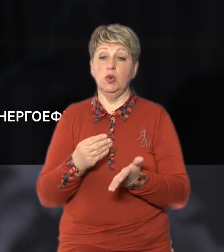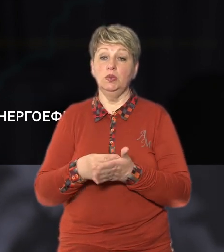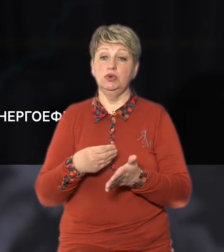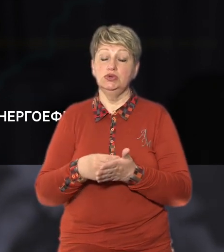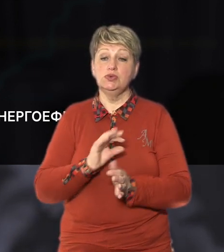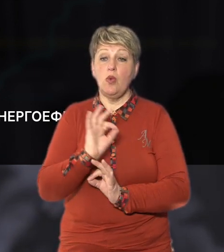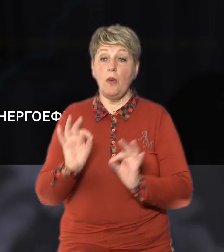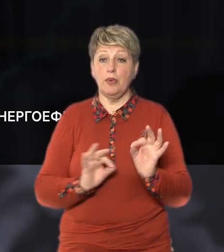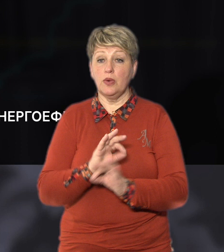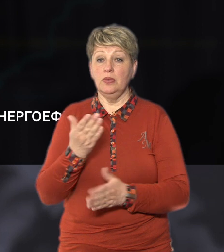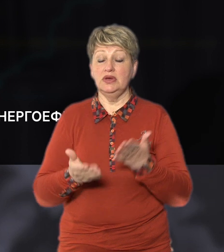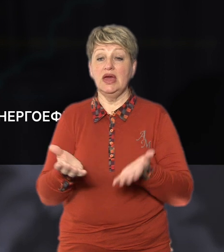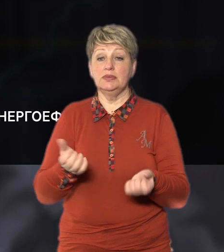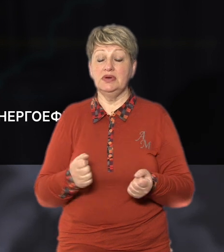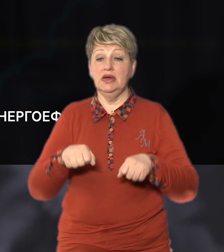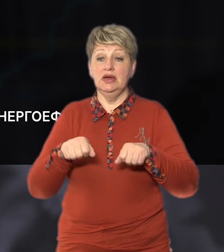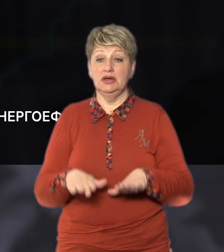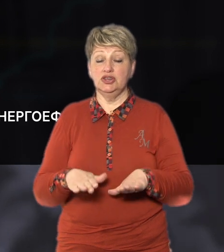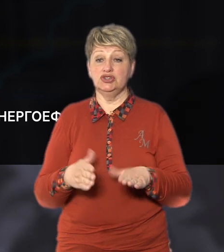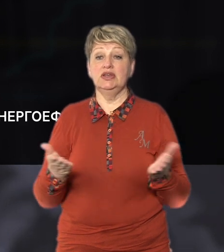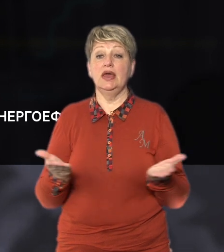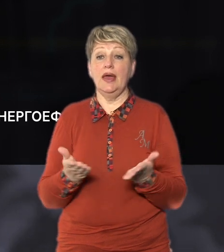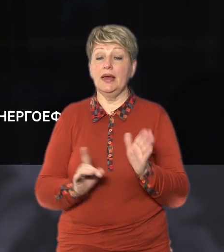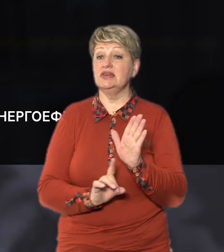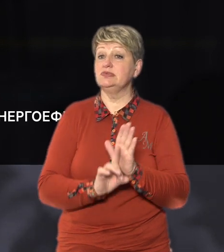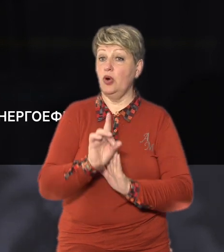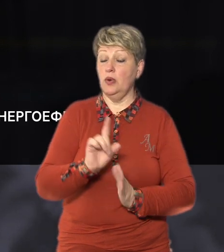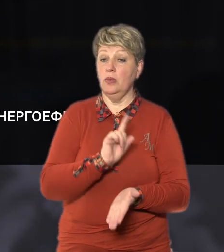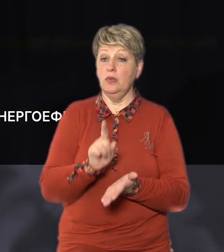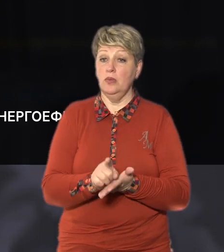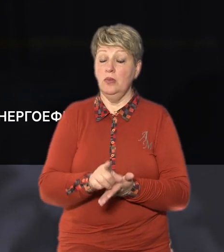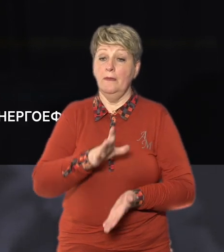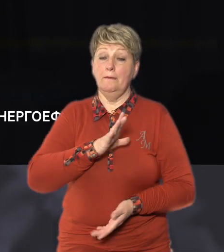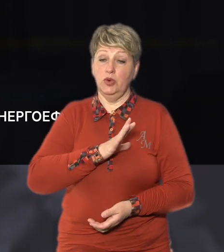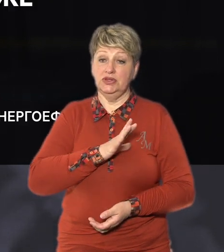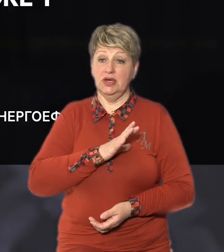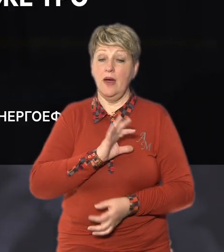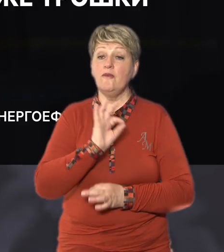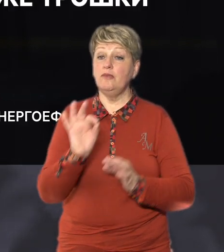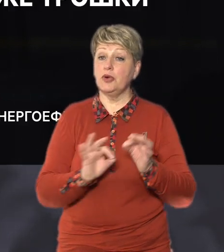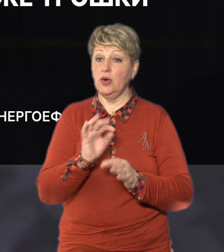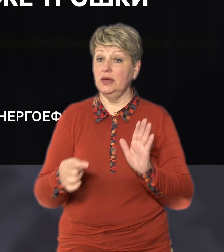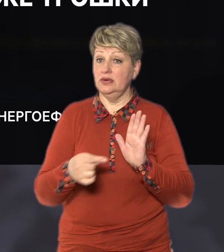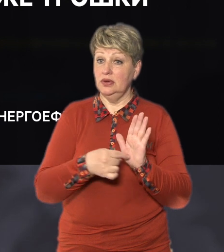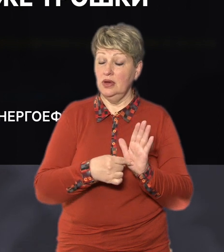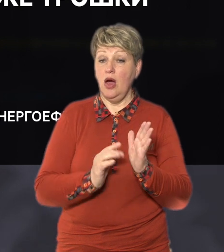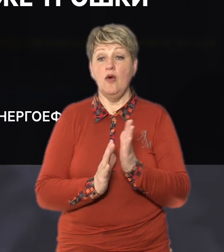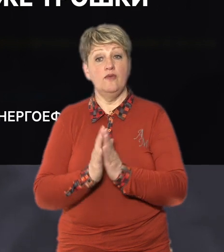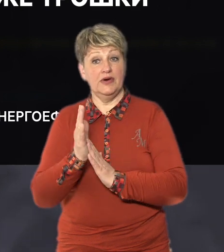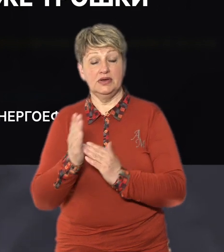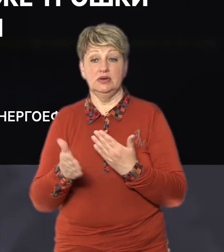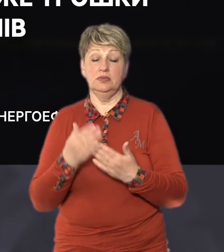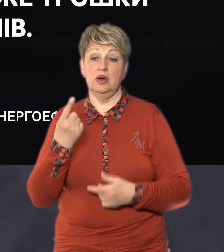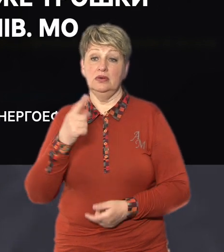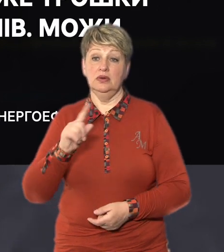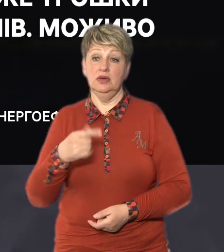проєкту, якби брати ті рішення, які спочатку мали би бути в проєкті, виросла б десь в